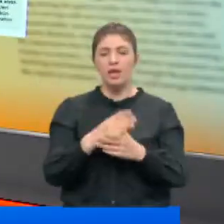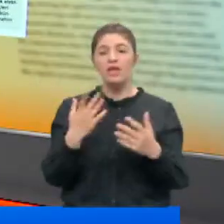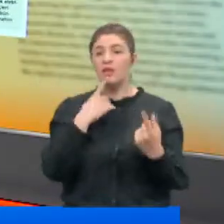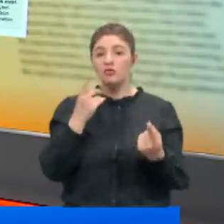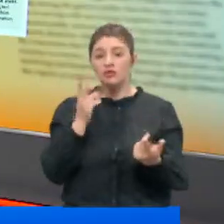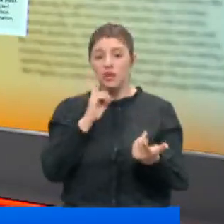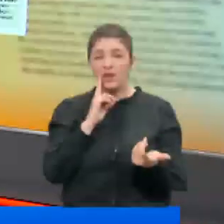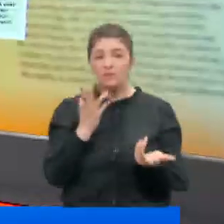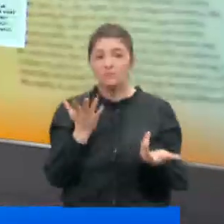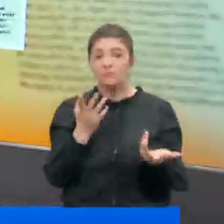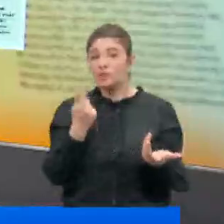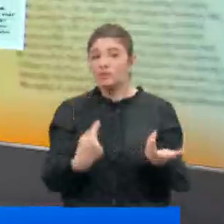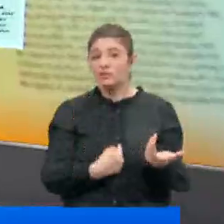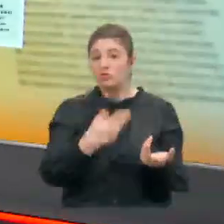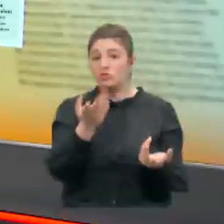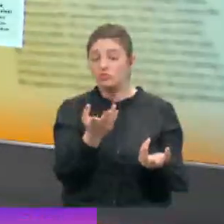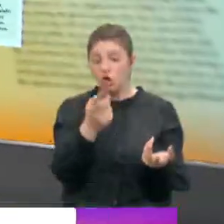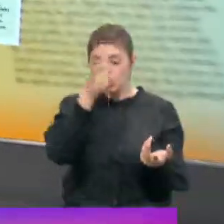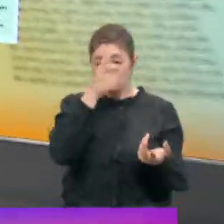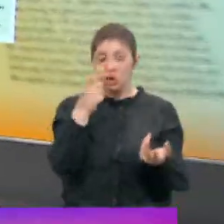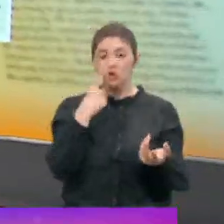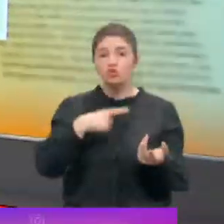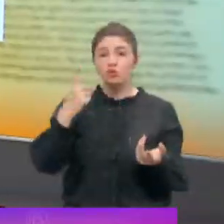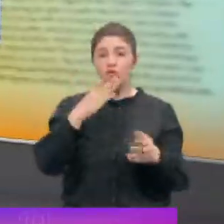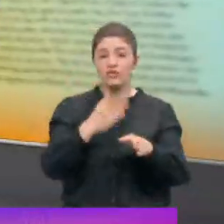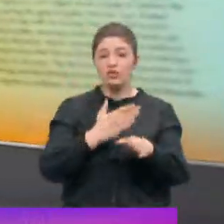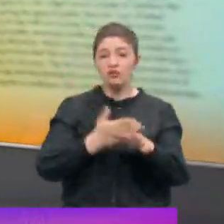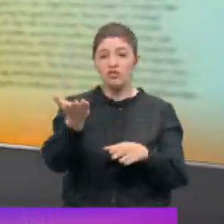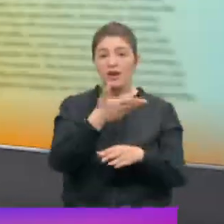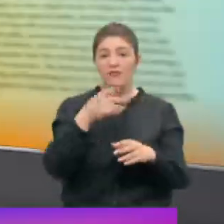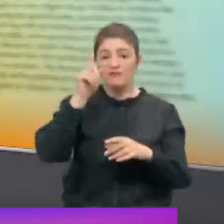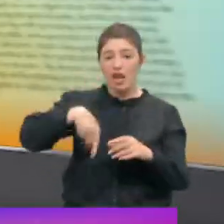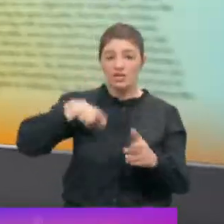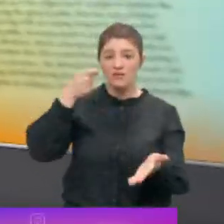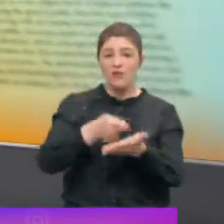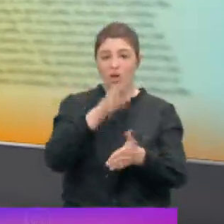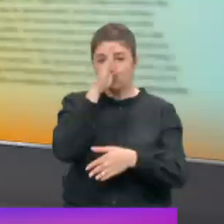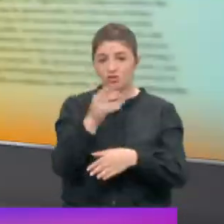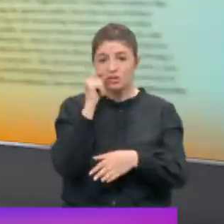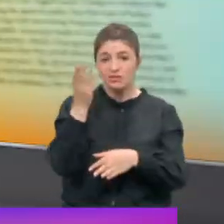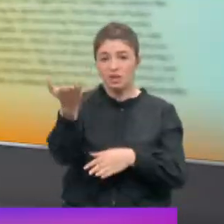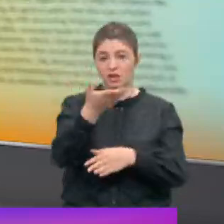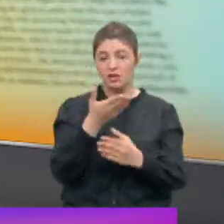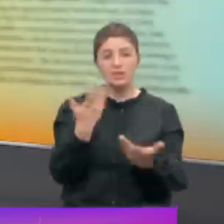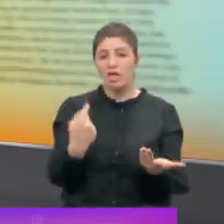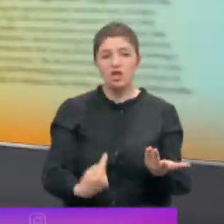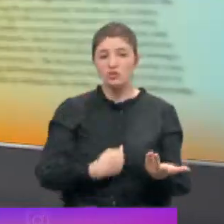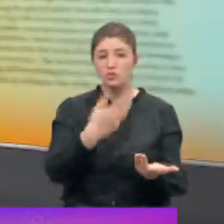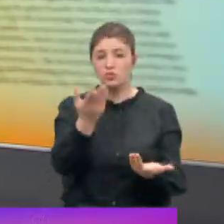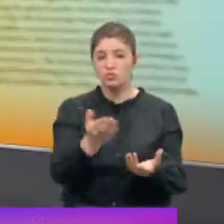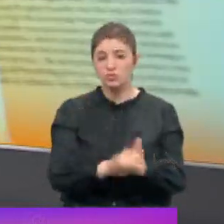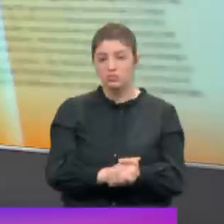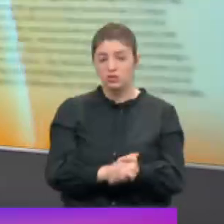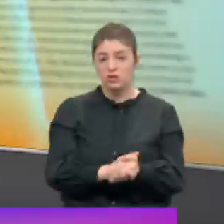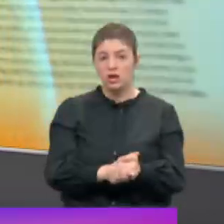Ne diyorsunuz efendim? Nasıl hissediyorsunuz? Türkiye Cumhuriyeti'nin yurttaşları, vergisini veren dürüst insanlar. Ne hissediyorsunuz?